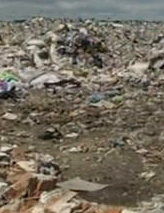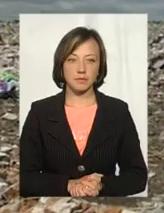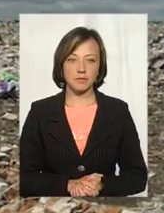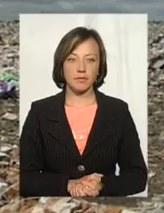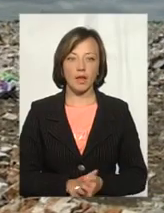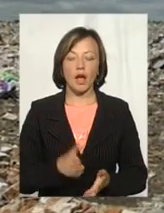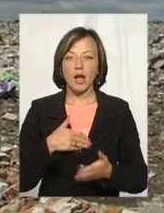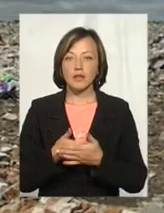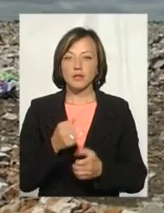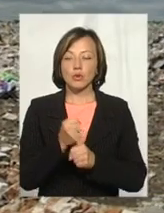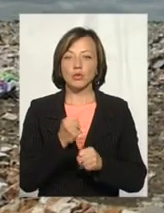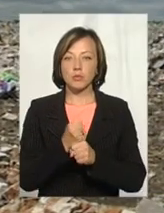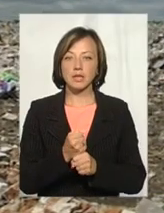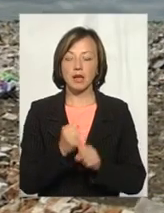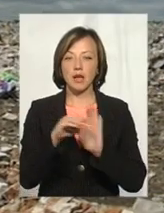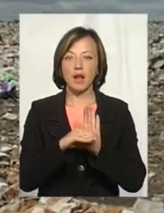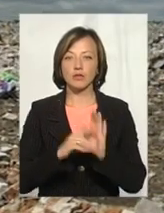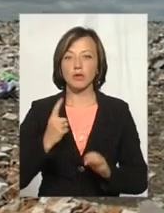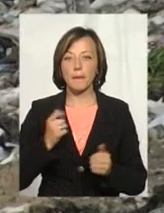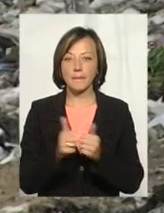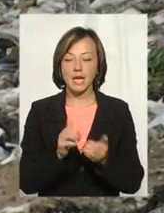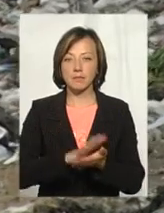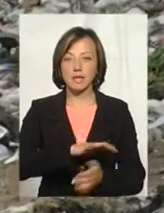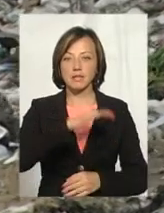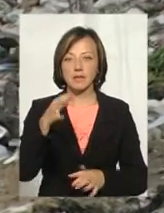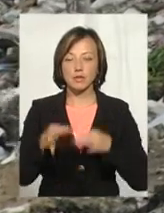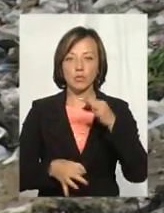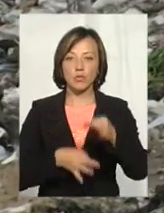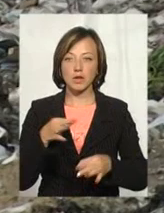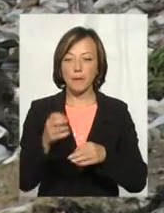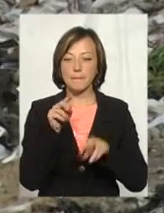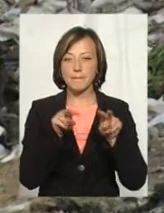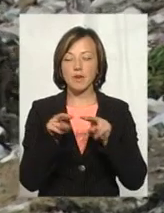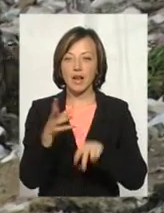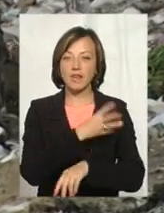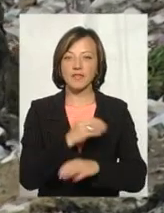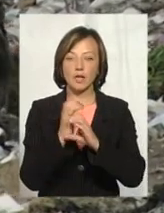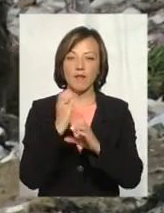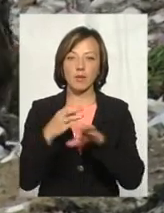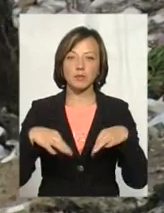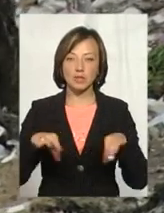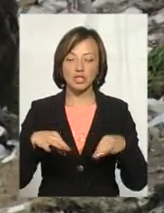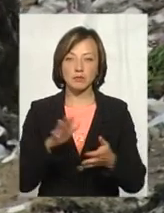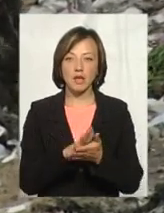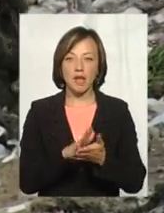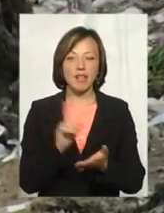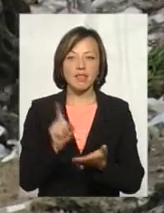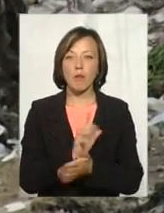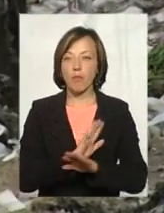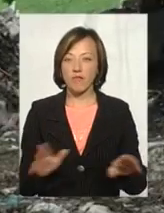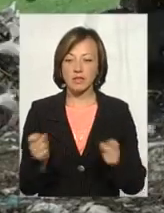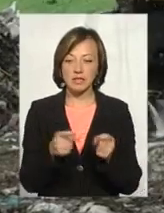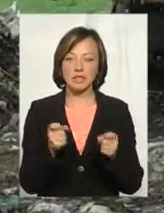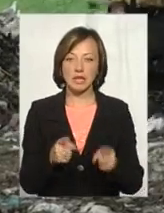Активісти розробили графік чергувань біля сміттєзвалища, щоб цілодобово пильнувати львівські вантажівки з непотребом, які не повинні сюди